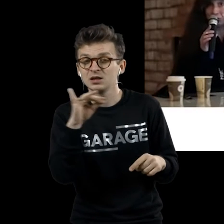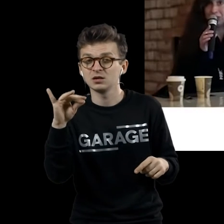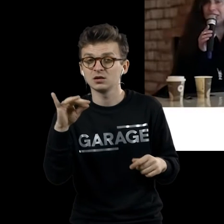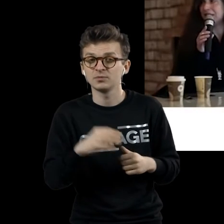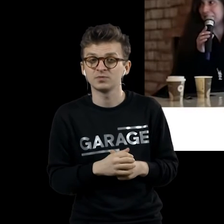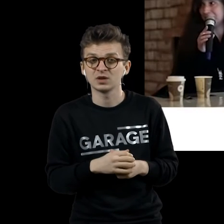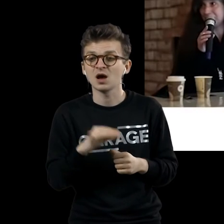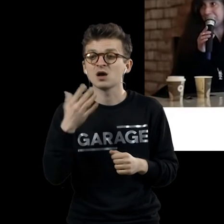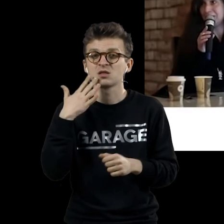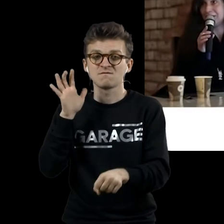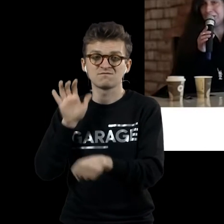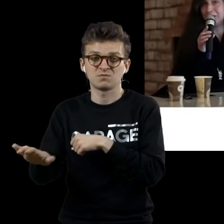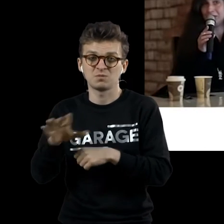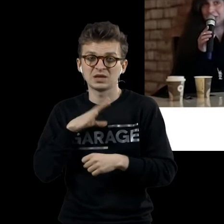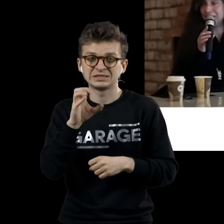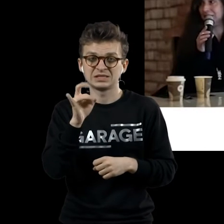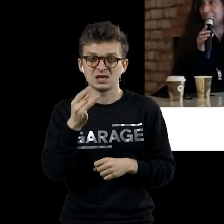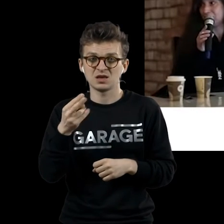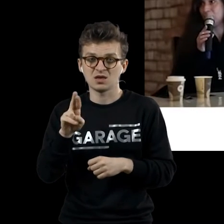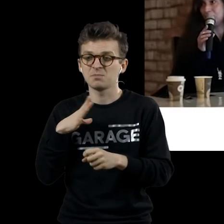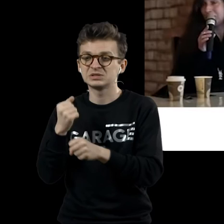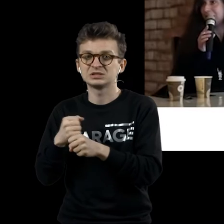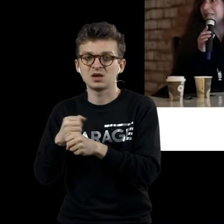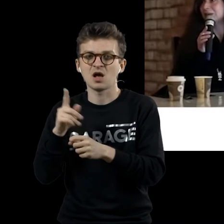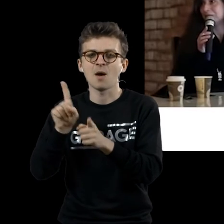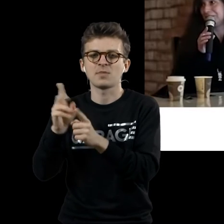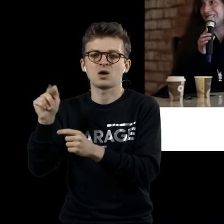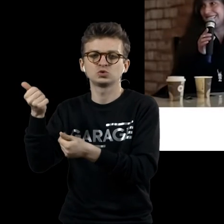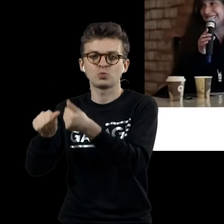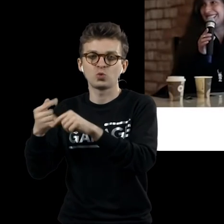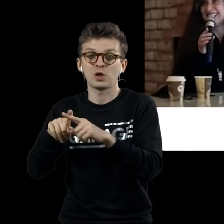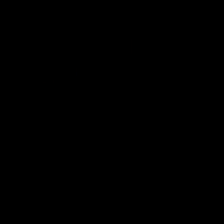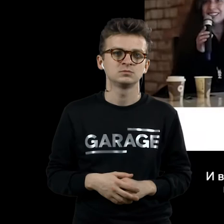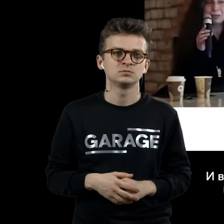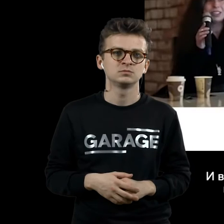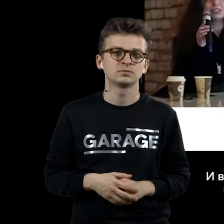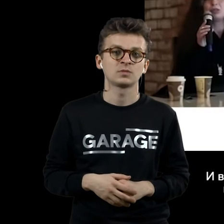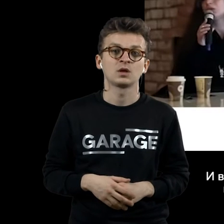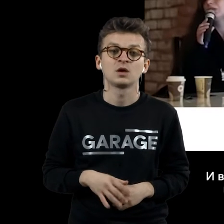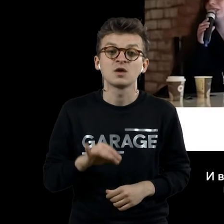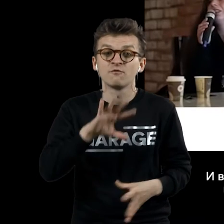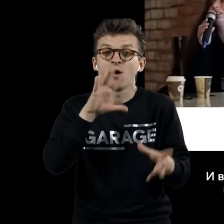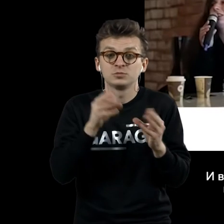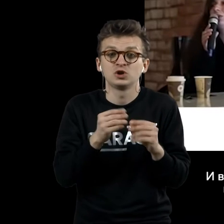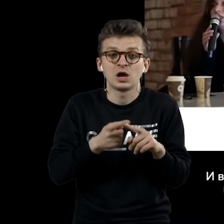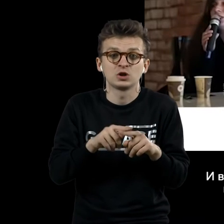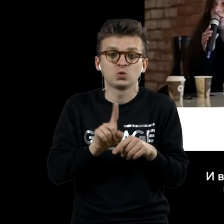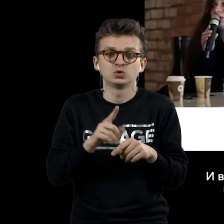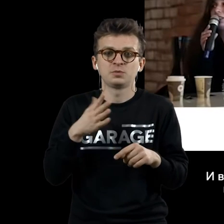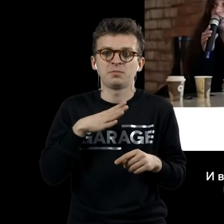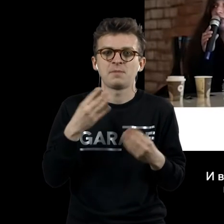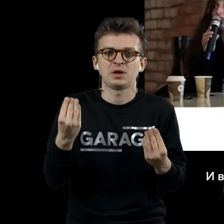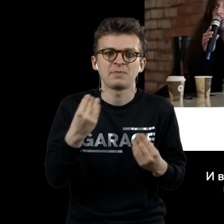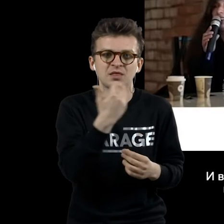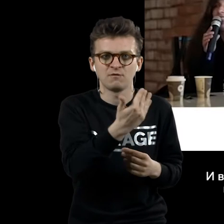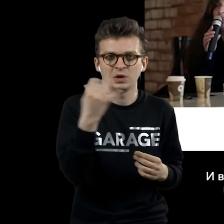серия фонтанов, сделанных как скульптура – это третье произведение. И вообще это тоже предмет интереса Дюшана, чем